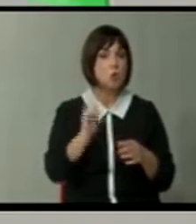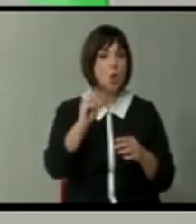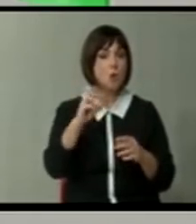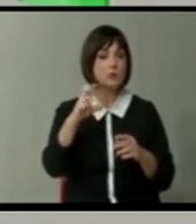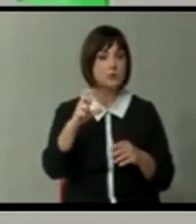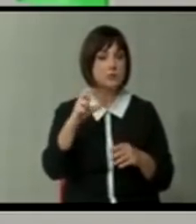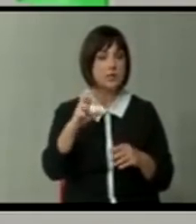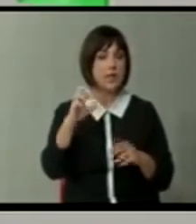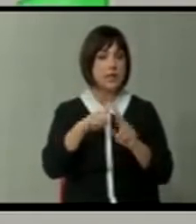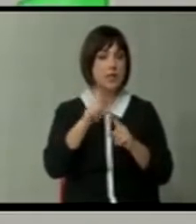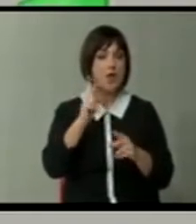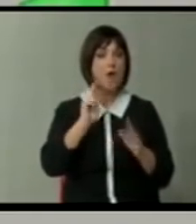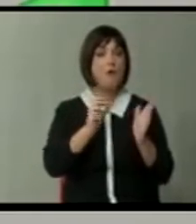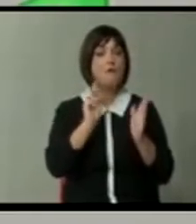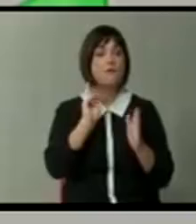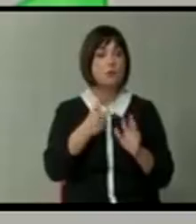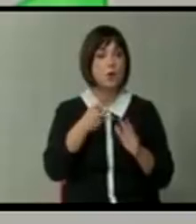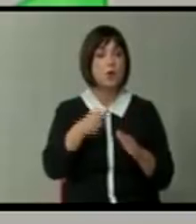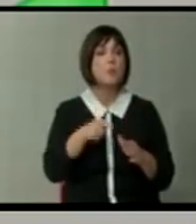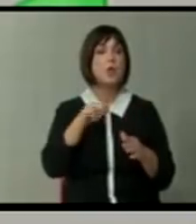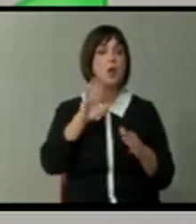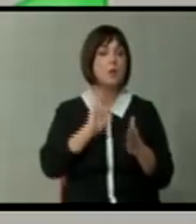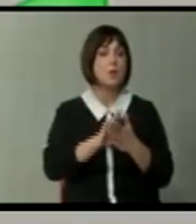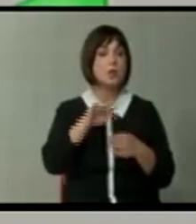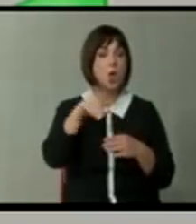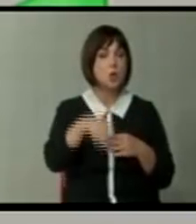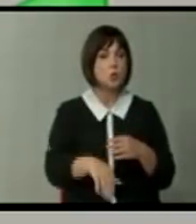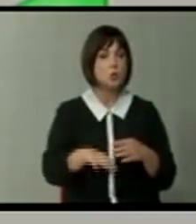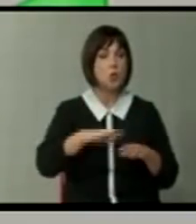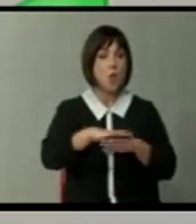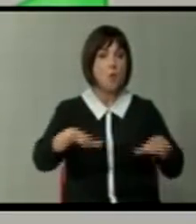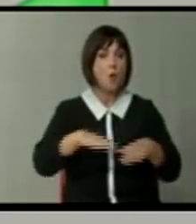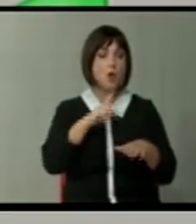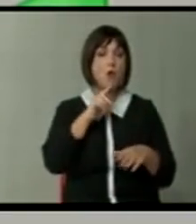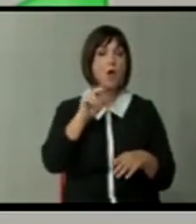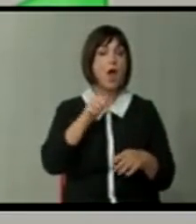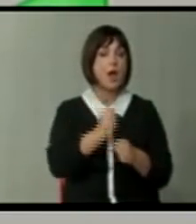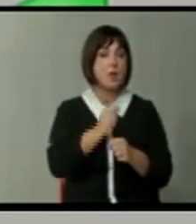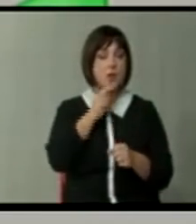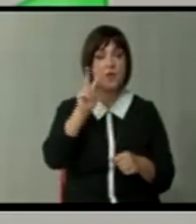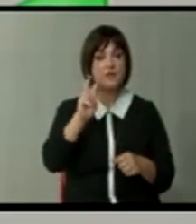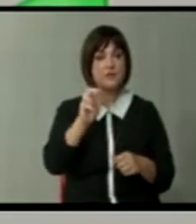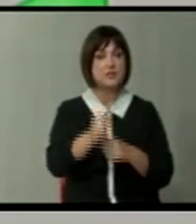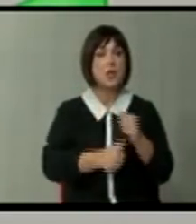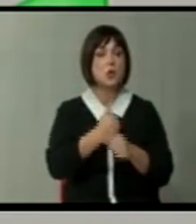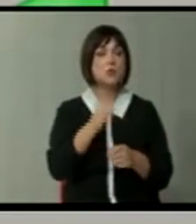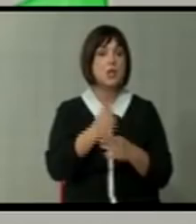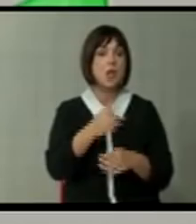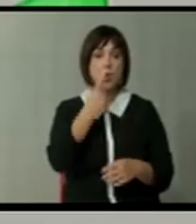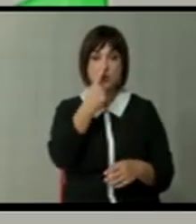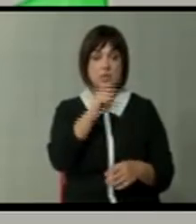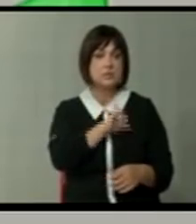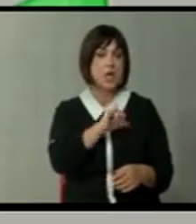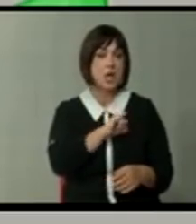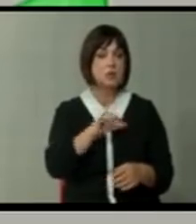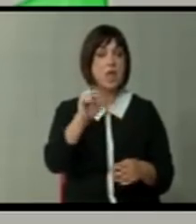би излега на јужне морње, што е работа која 200 години функционира, како е интересна Русија. И,